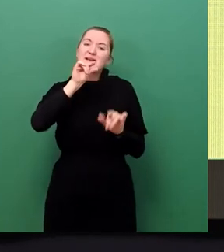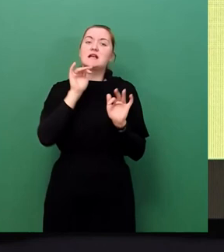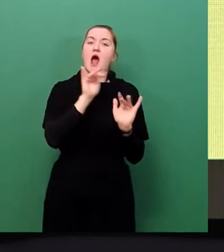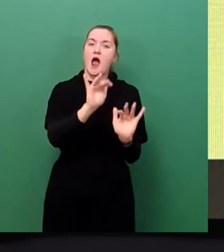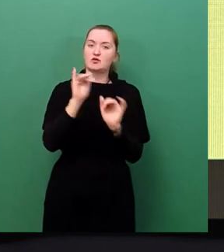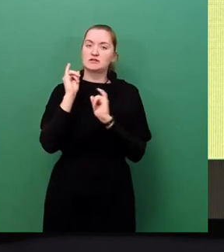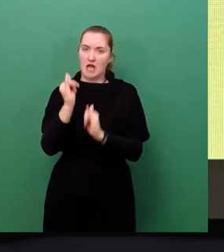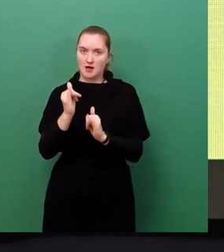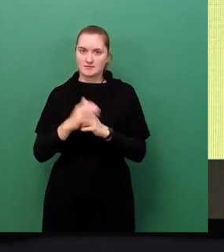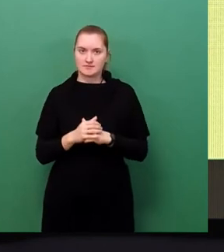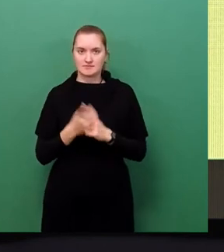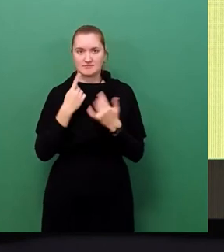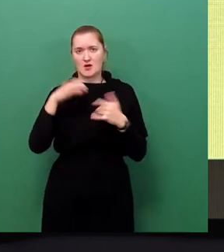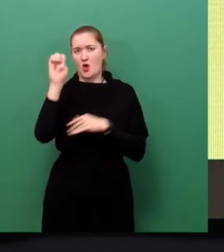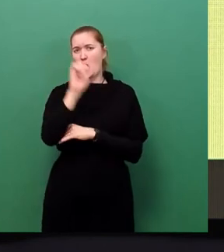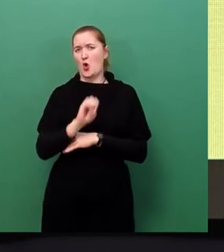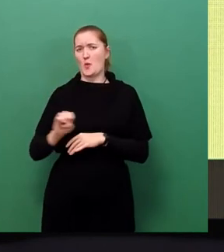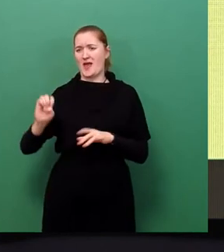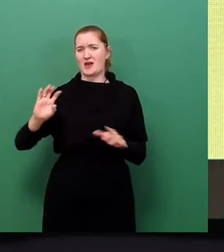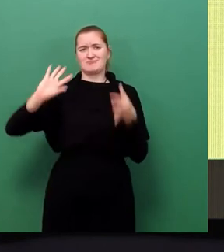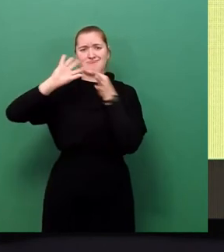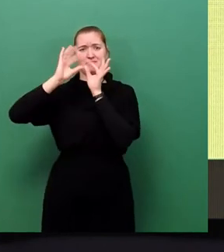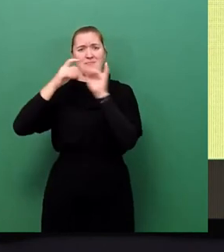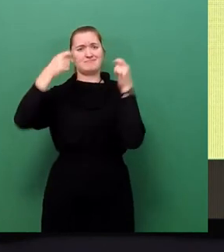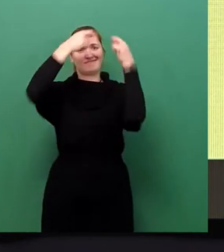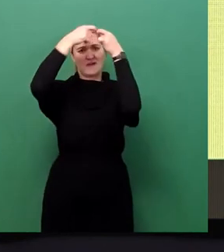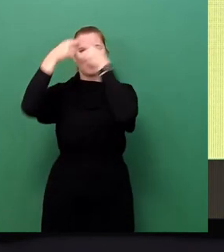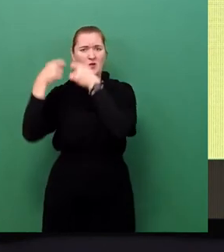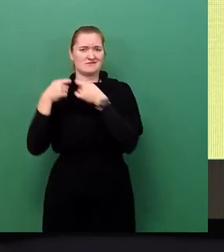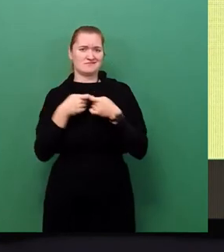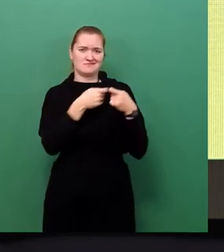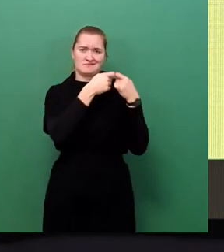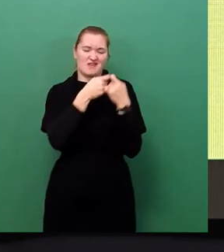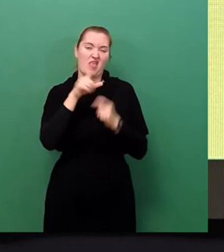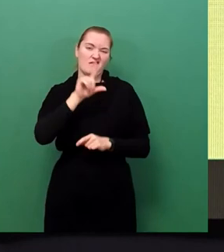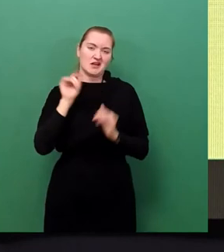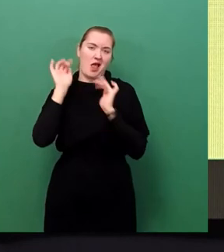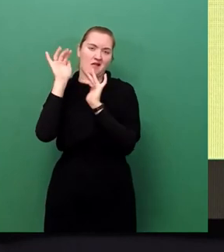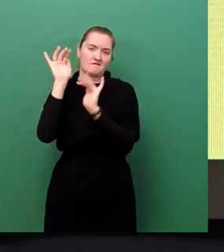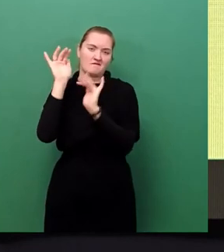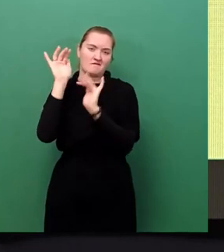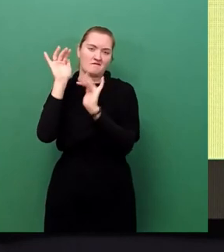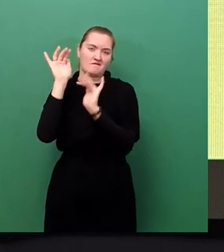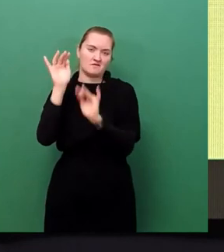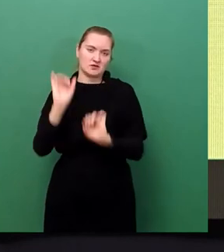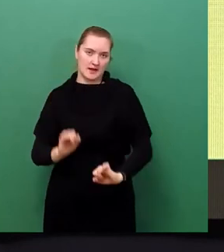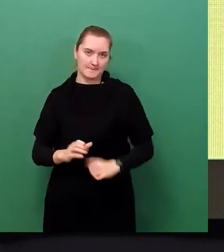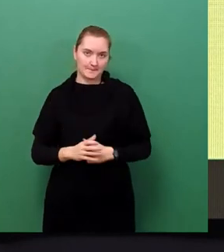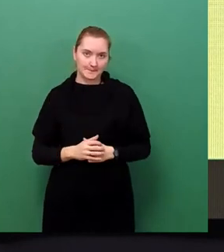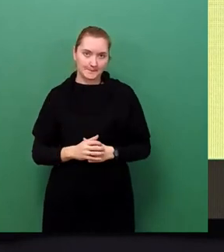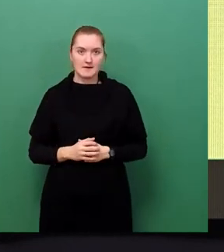innerhalb des europäischen Verbundnisses natürlich wiederum kaum Einfluss haben. Insofern gilt der